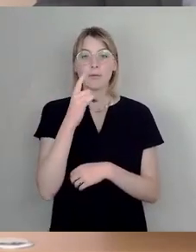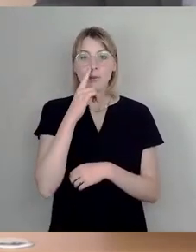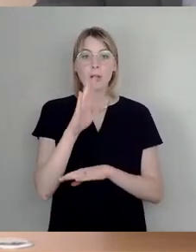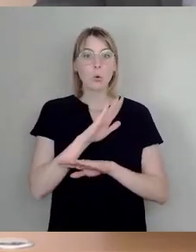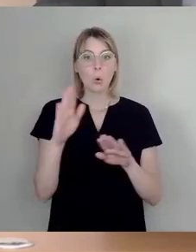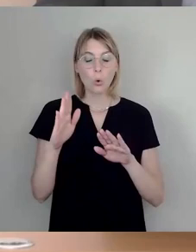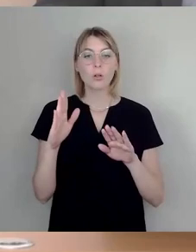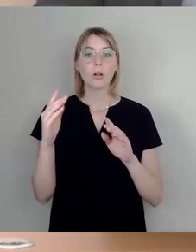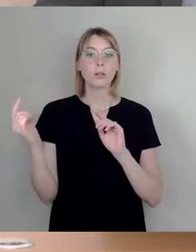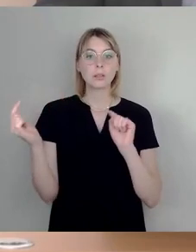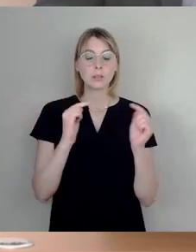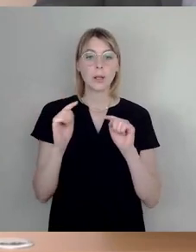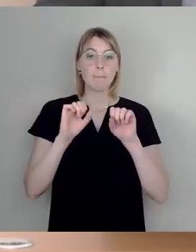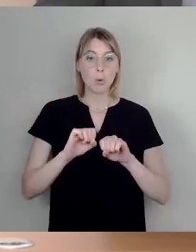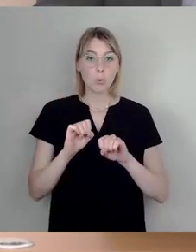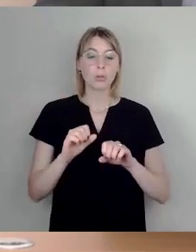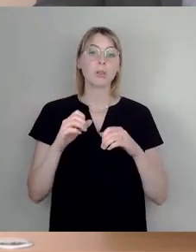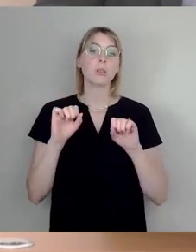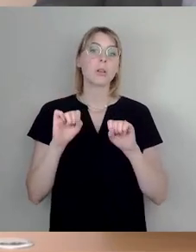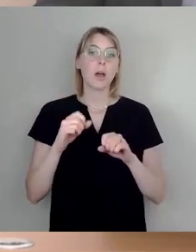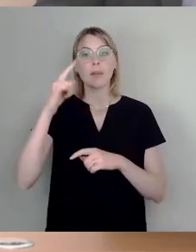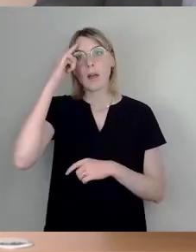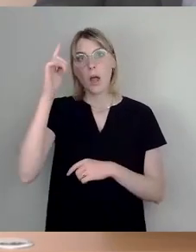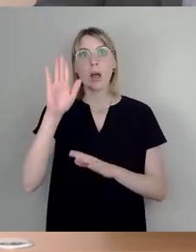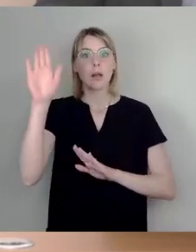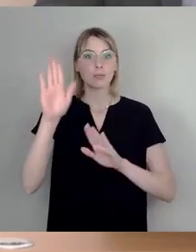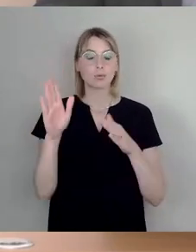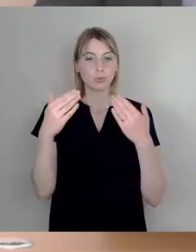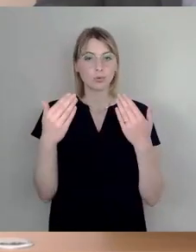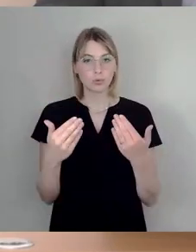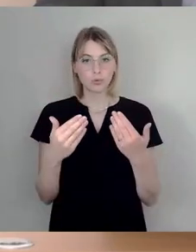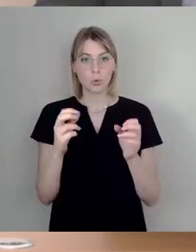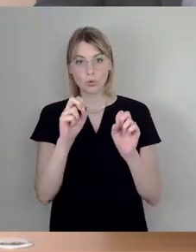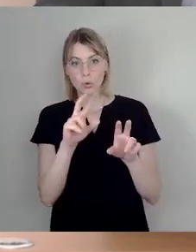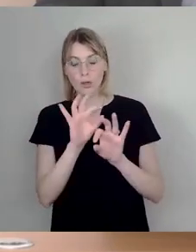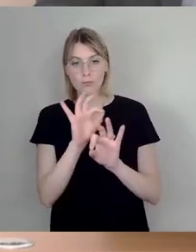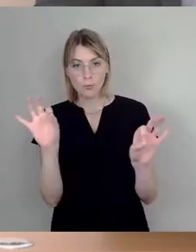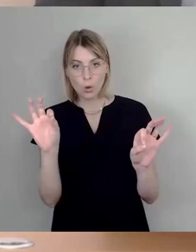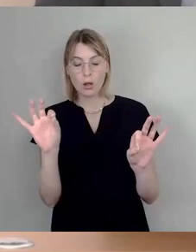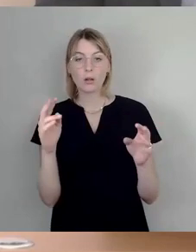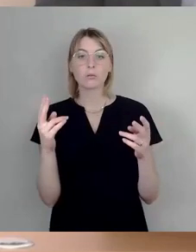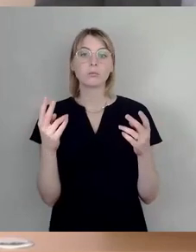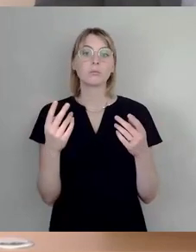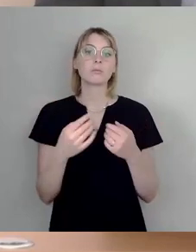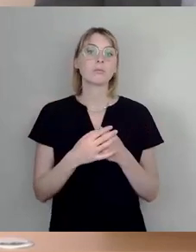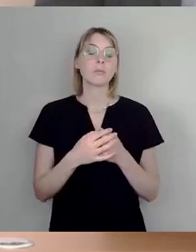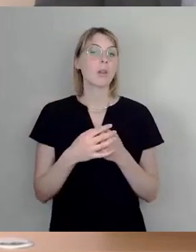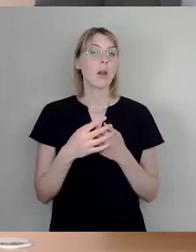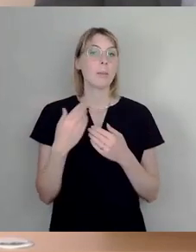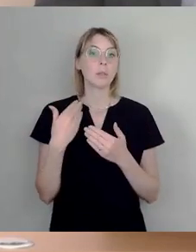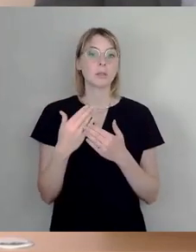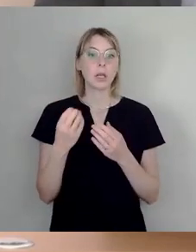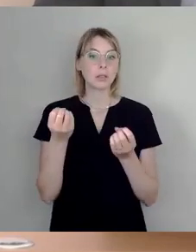könnte man das natürlich oder kann der Rat natürlich bestimmen, ob wir darüber befinden können. Ansonsten habe ich jetzt noch kein Signal bekommen,